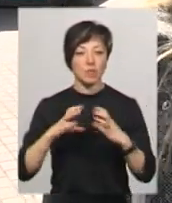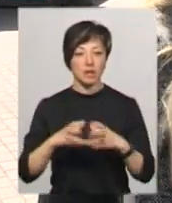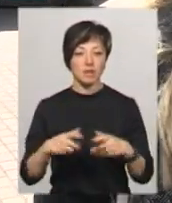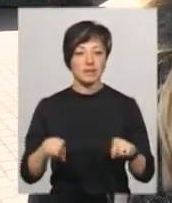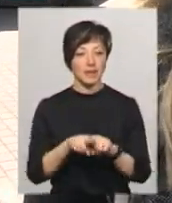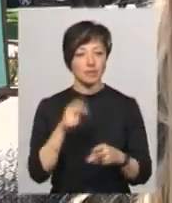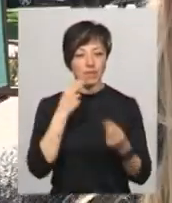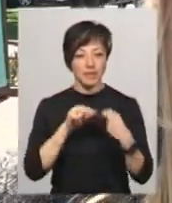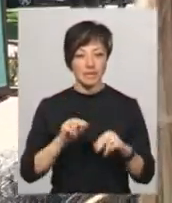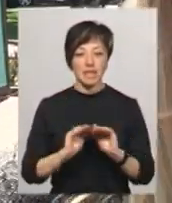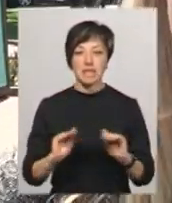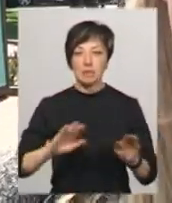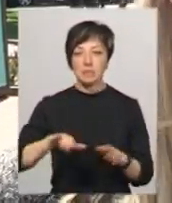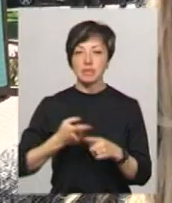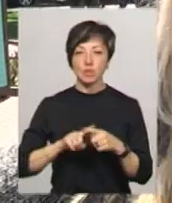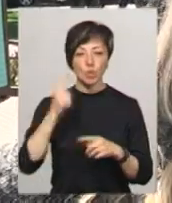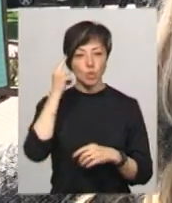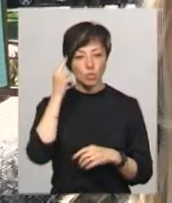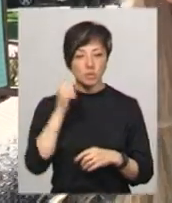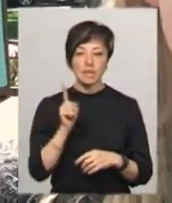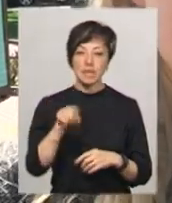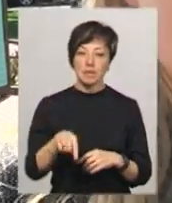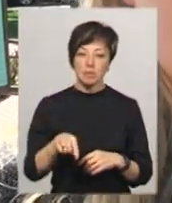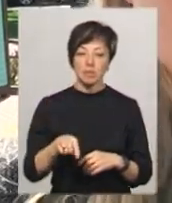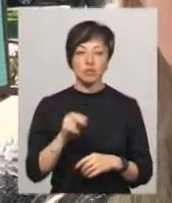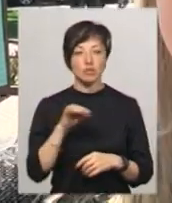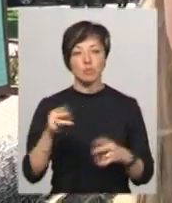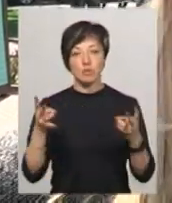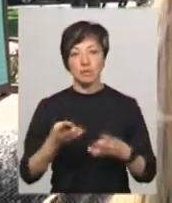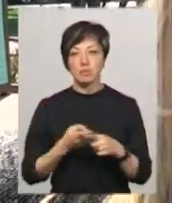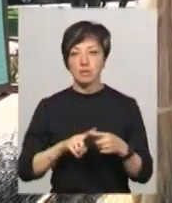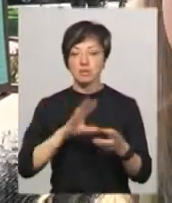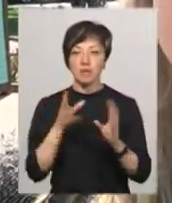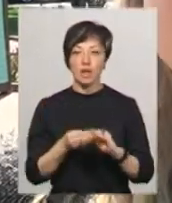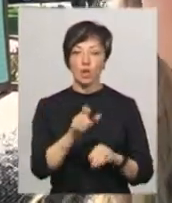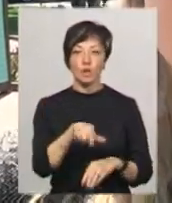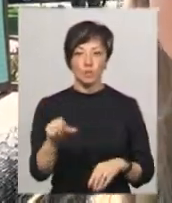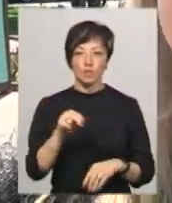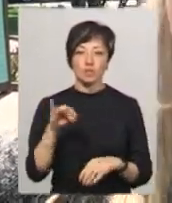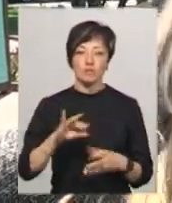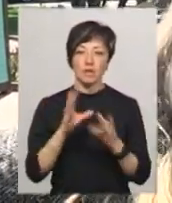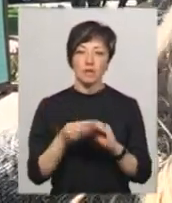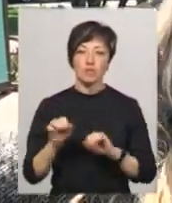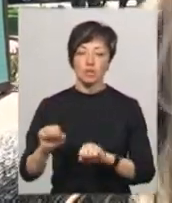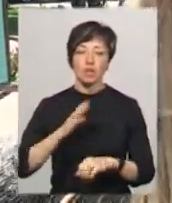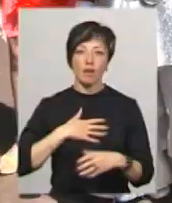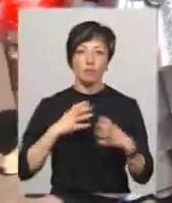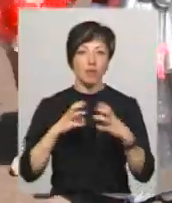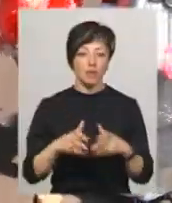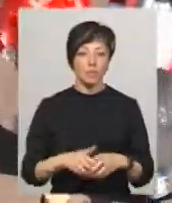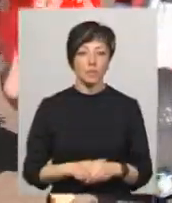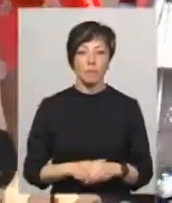також на краще. Діти після цього задумуються над тим, чи потрібно це взагалі людям, чи потрібно захищати нашу планету.